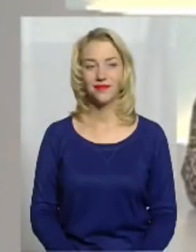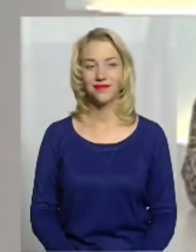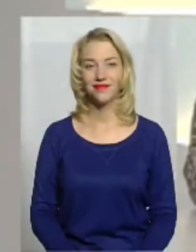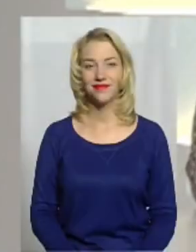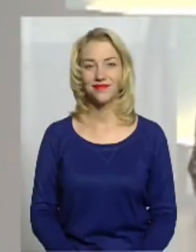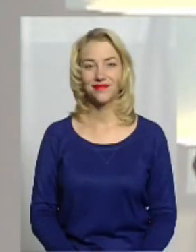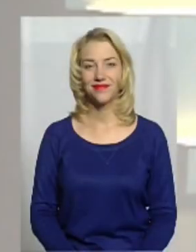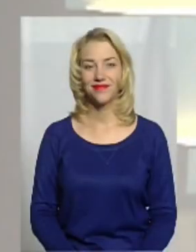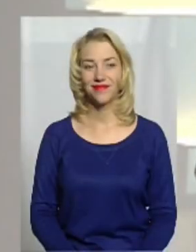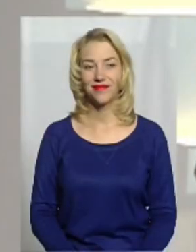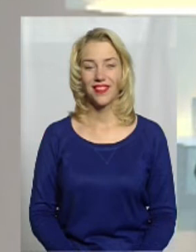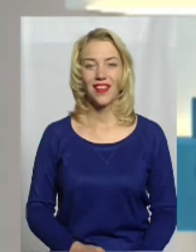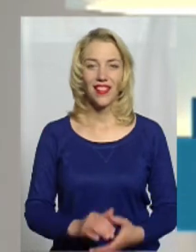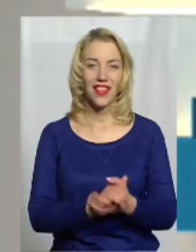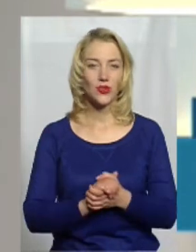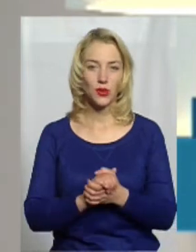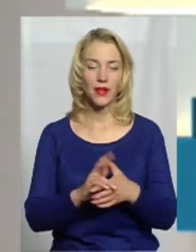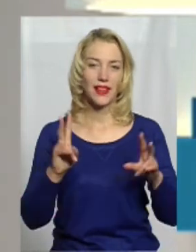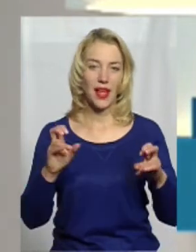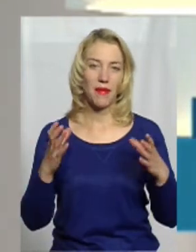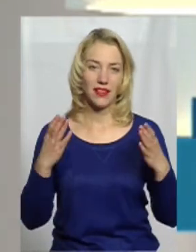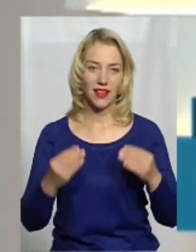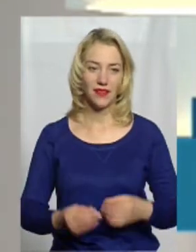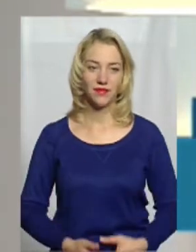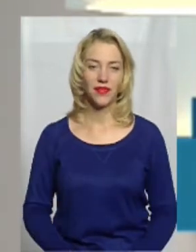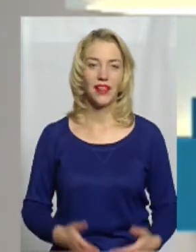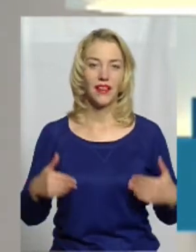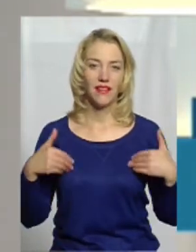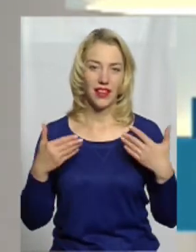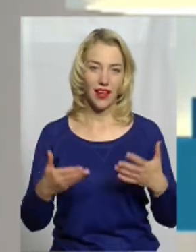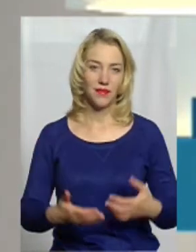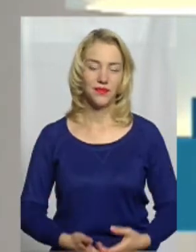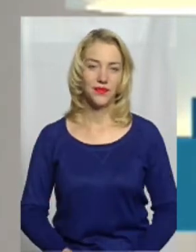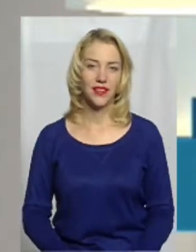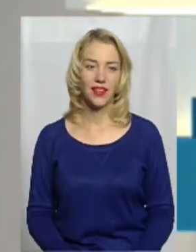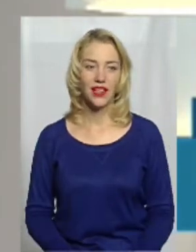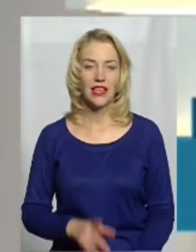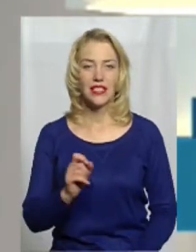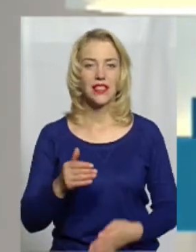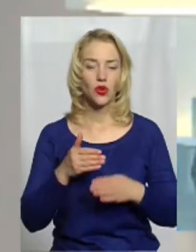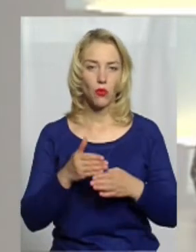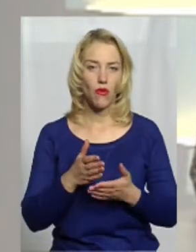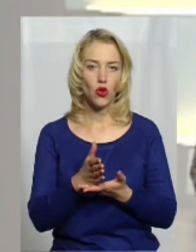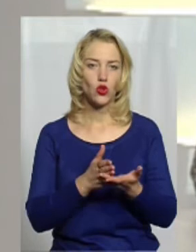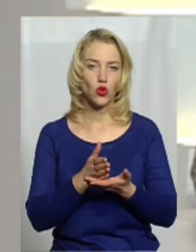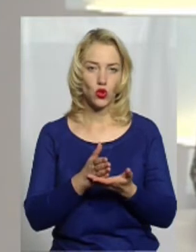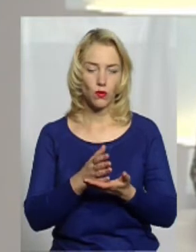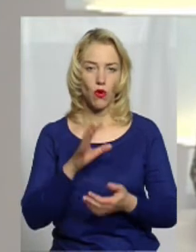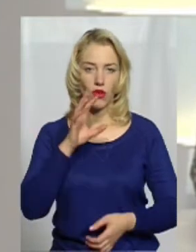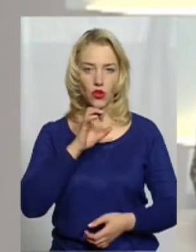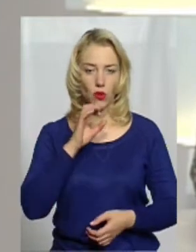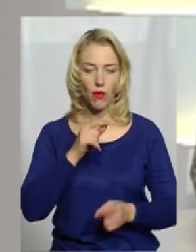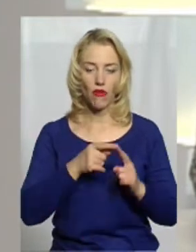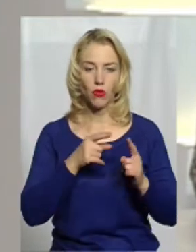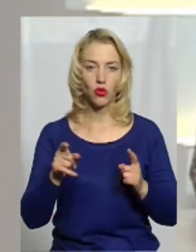На Суспільному тема дня. Вітаю. За допомогою службових собак у поточному